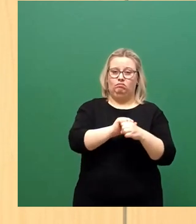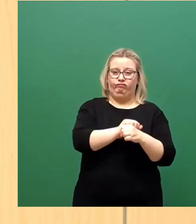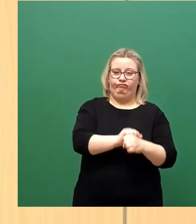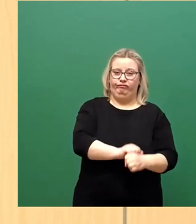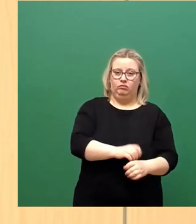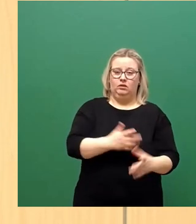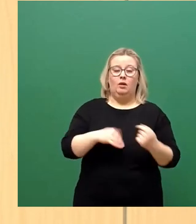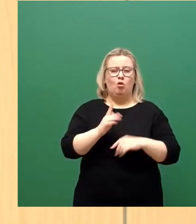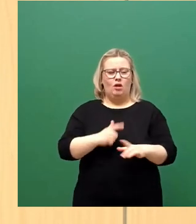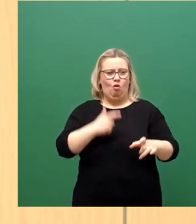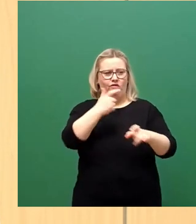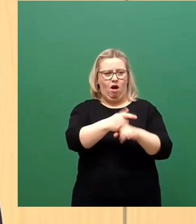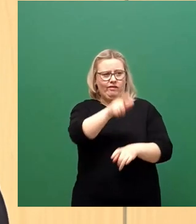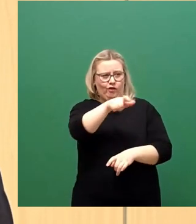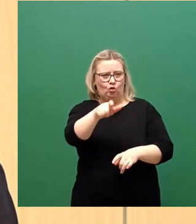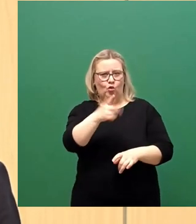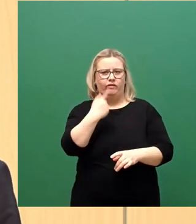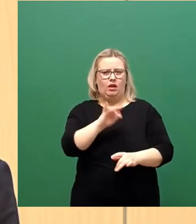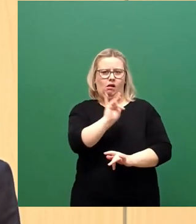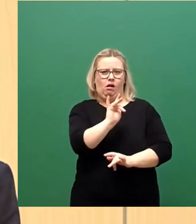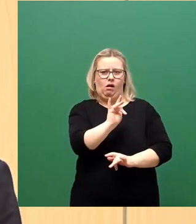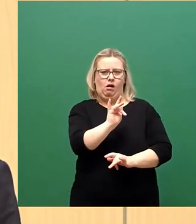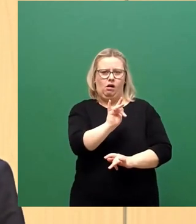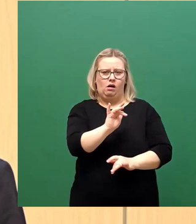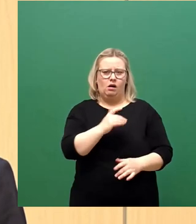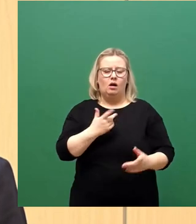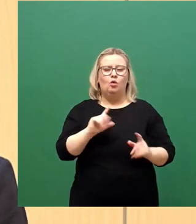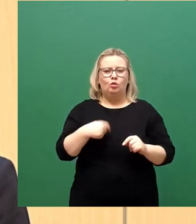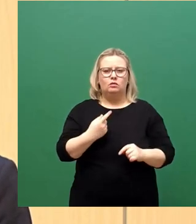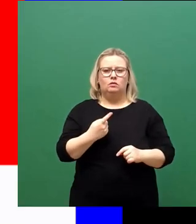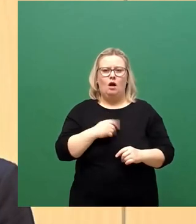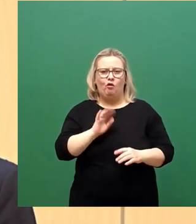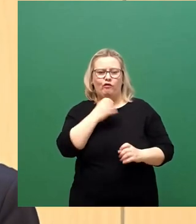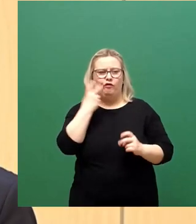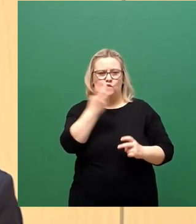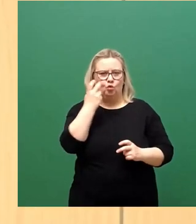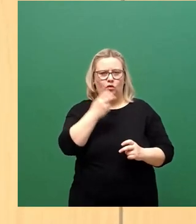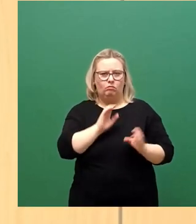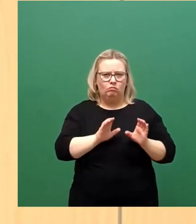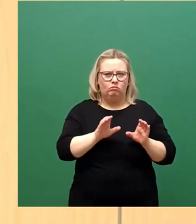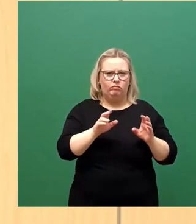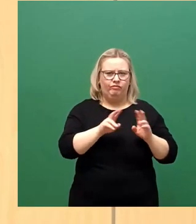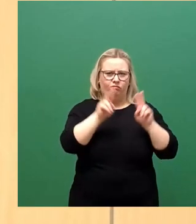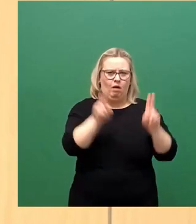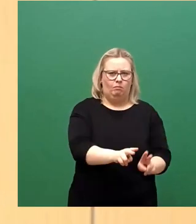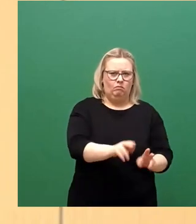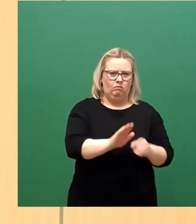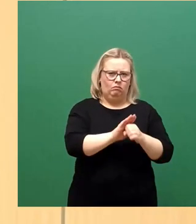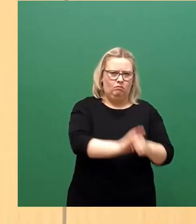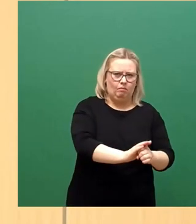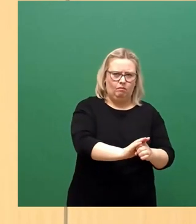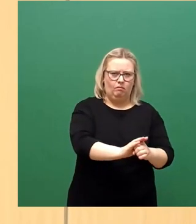verunglimpfen und diese einzuschüchtern versuchen. Der Staat